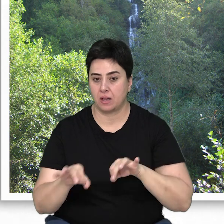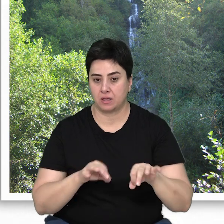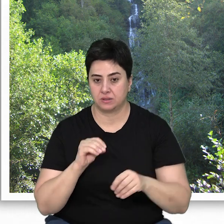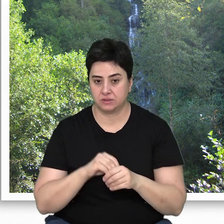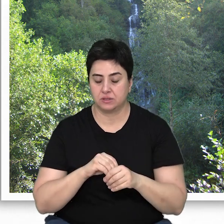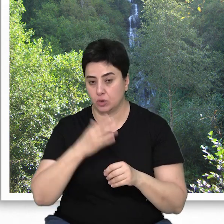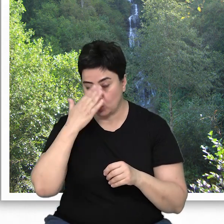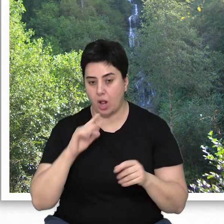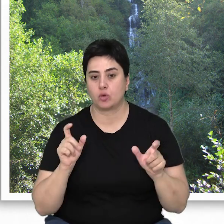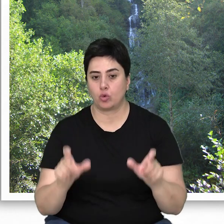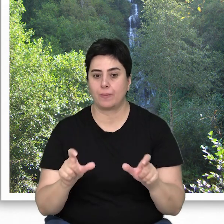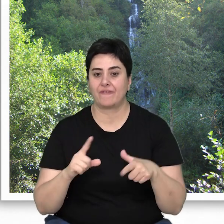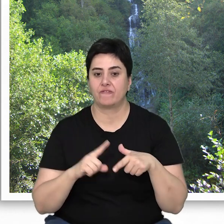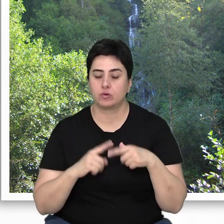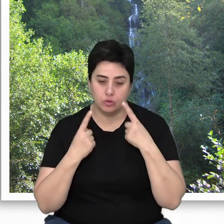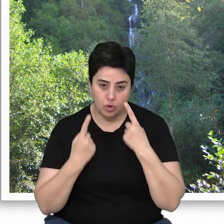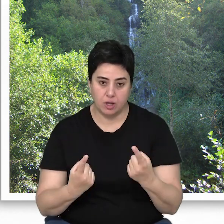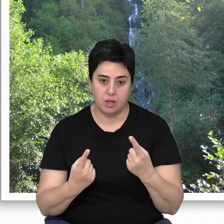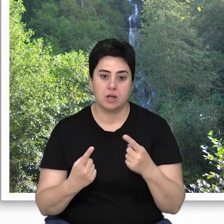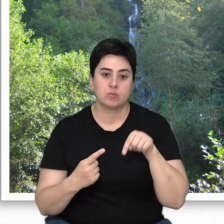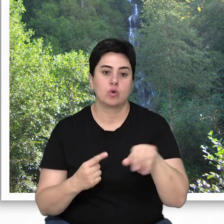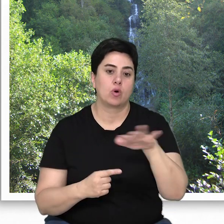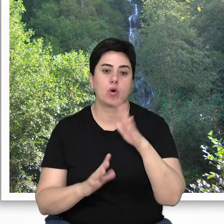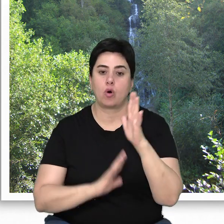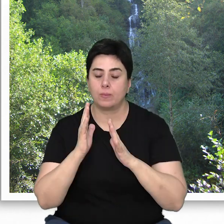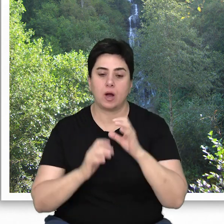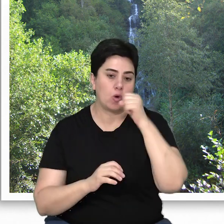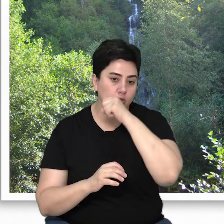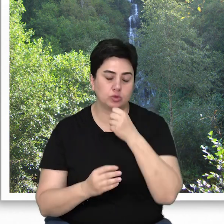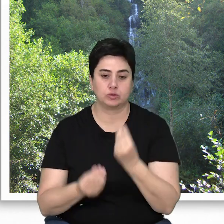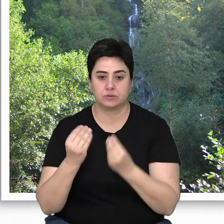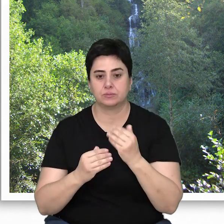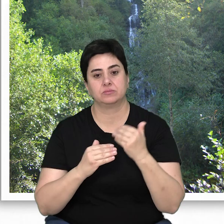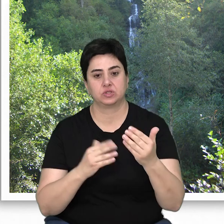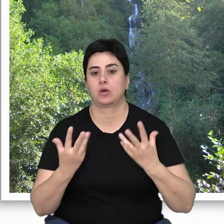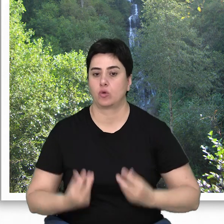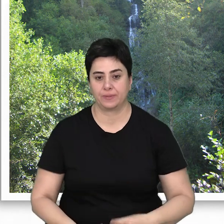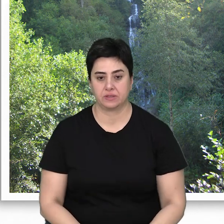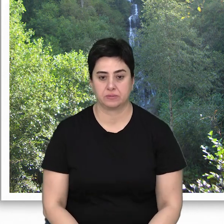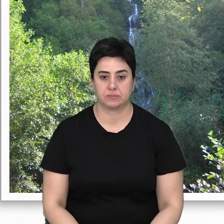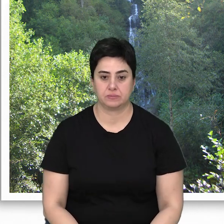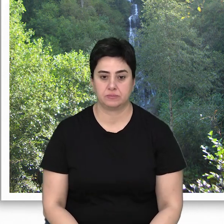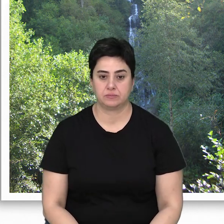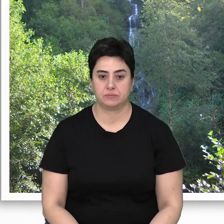planlarda doğa koruma fonksiyonu gözetilerek bu ormanlar odun üretimi dışında bırakılabiliyor.